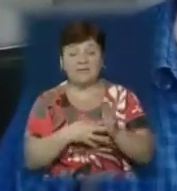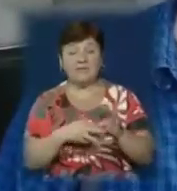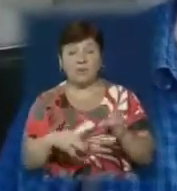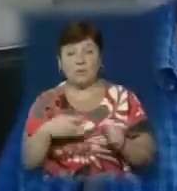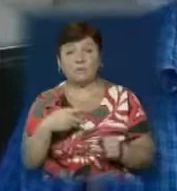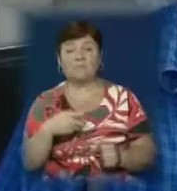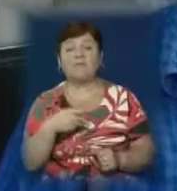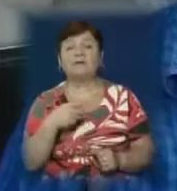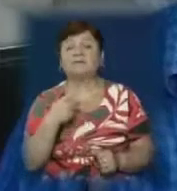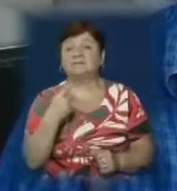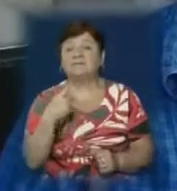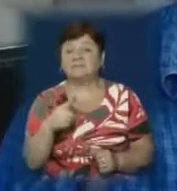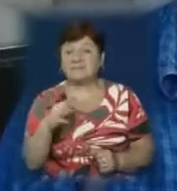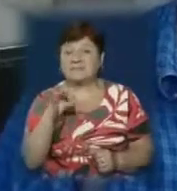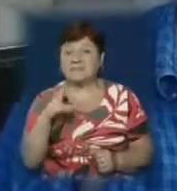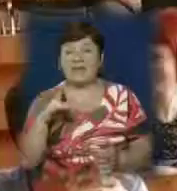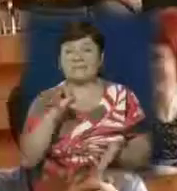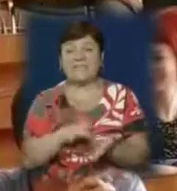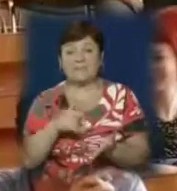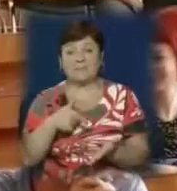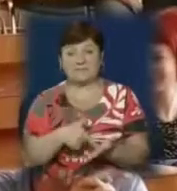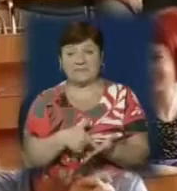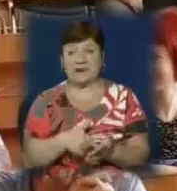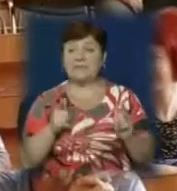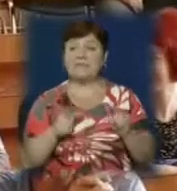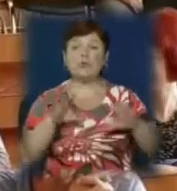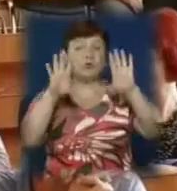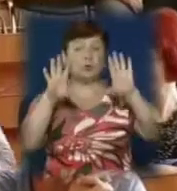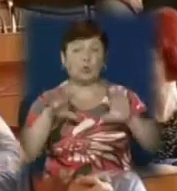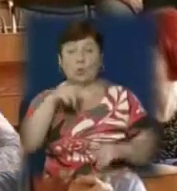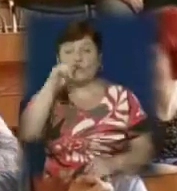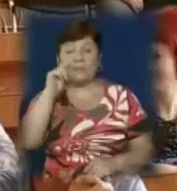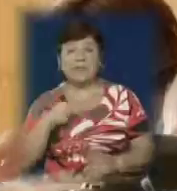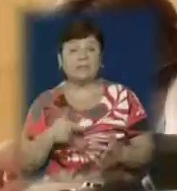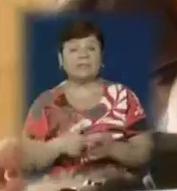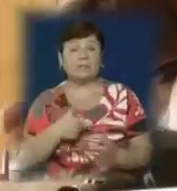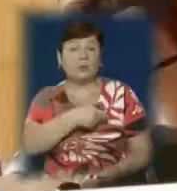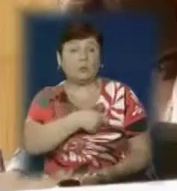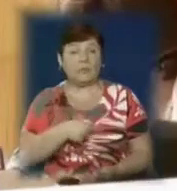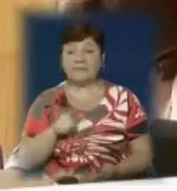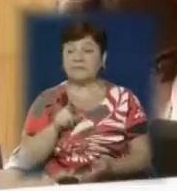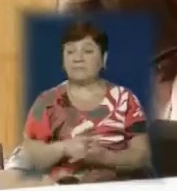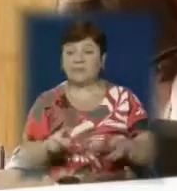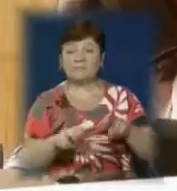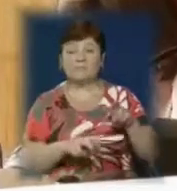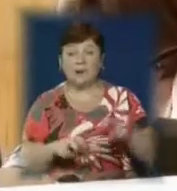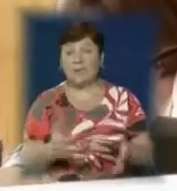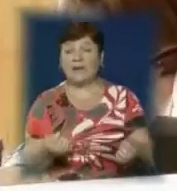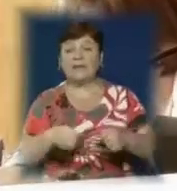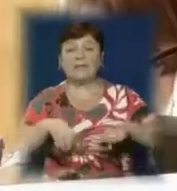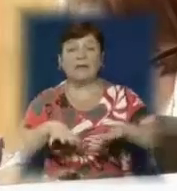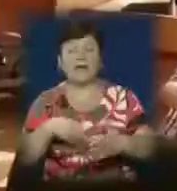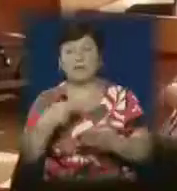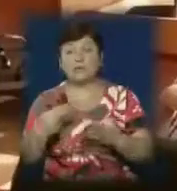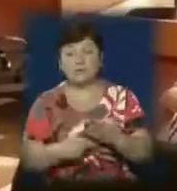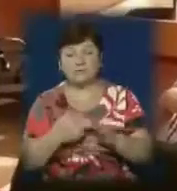квадратний метр. Уявіть собі таку ціну в центрі міста. Згідно із законодавством України, міські депутати зобов'язані розглянути прийняту резолюцію на